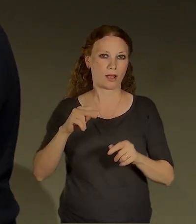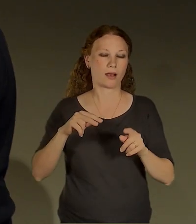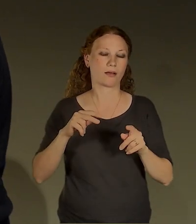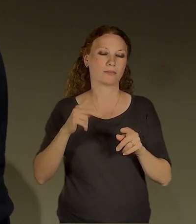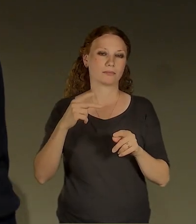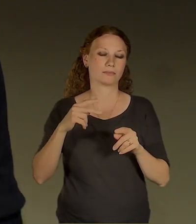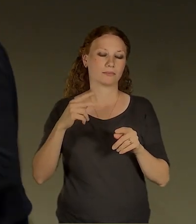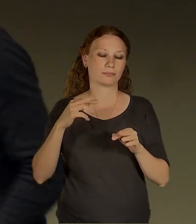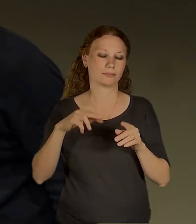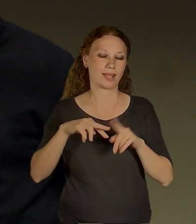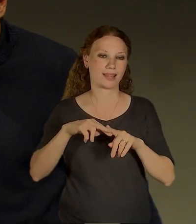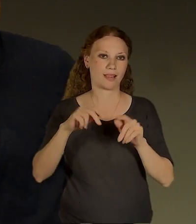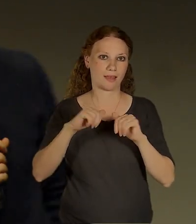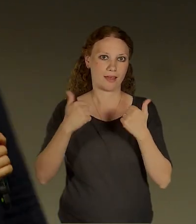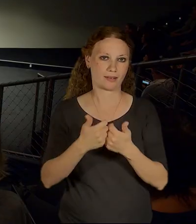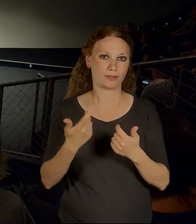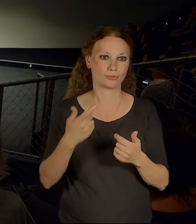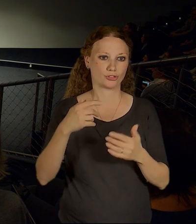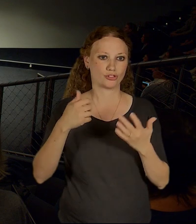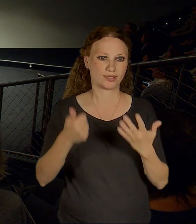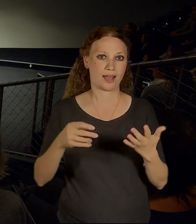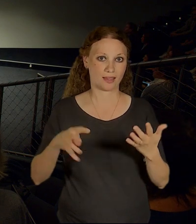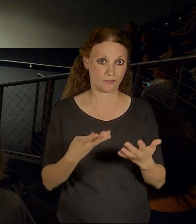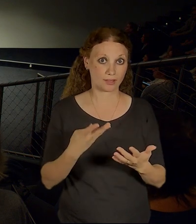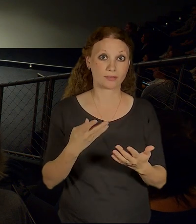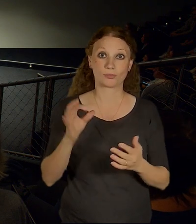já vás vítám v kempu a poprosím vás tady o vaši prezentaci.